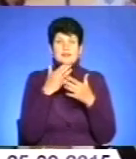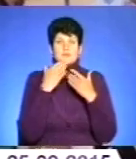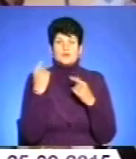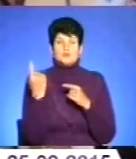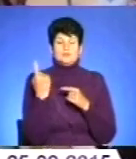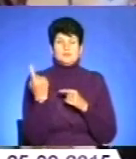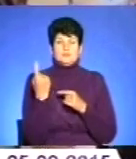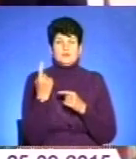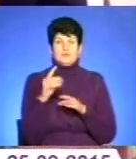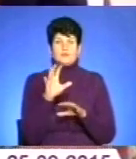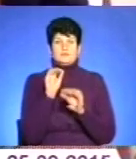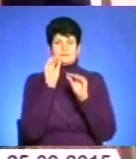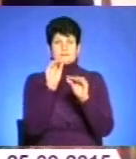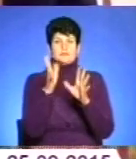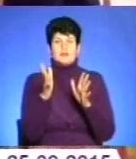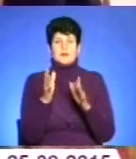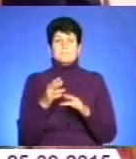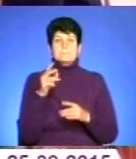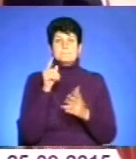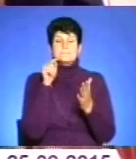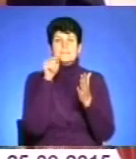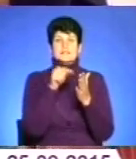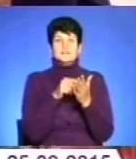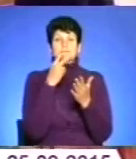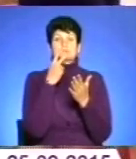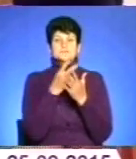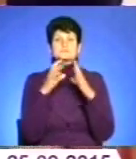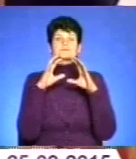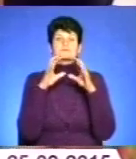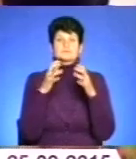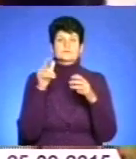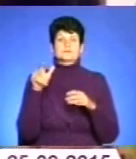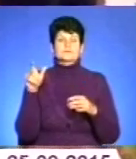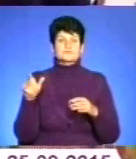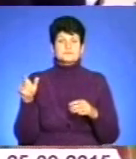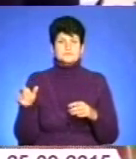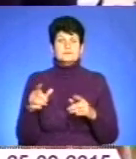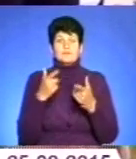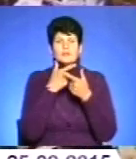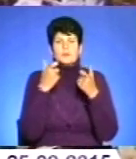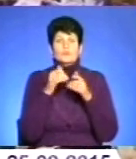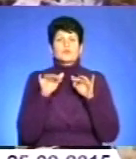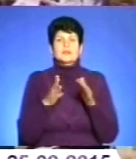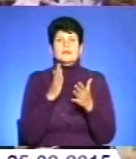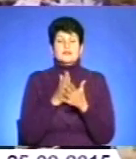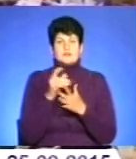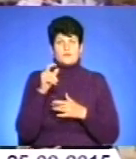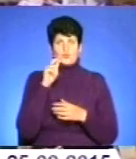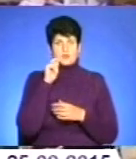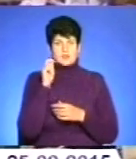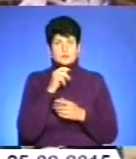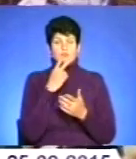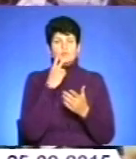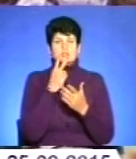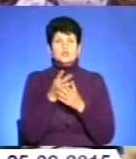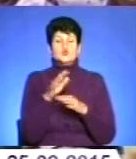світлина. Як розповідає журналіст, мета виставки – донести до міжнародної спільноти інформацію про події, які відбуваються в Україні, розкрити